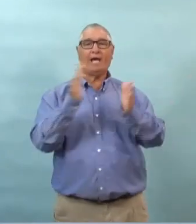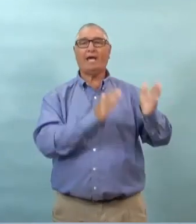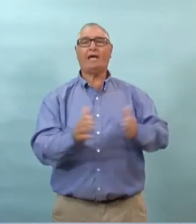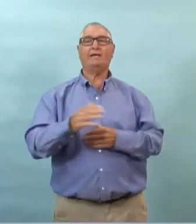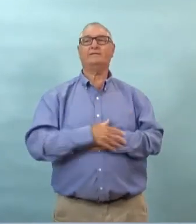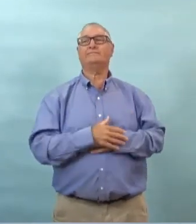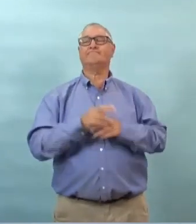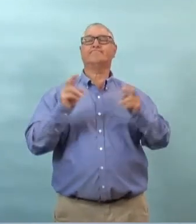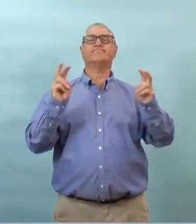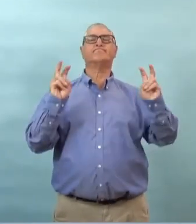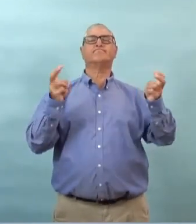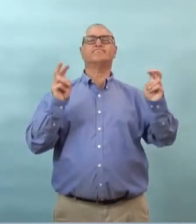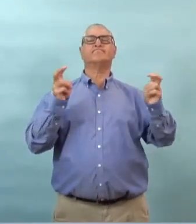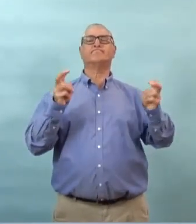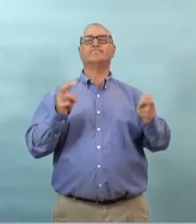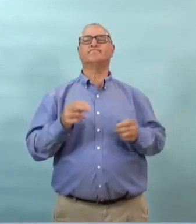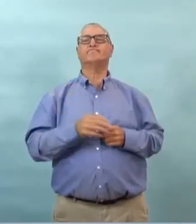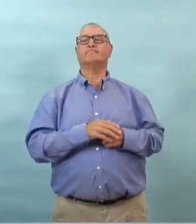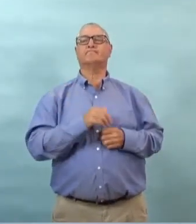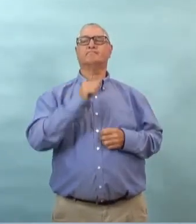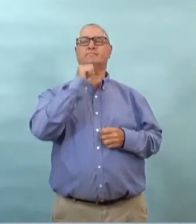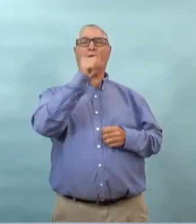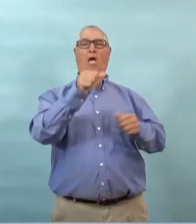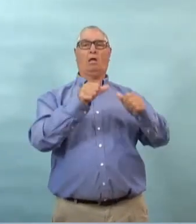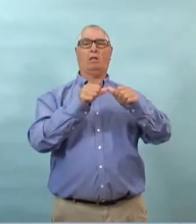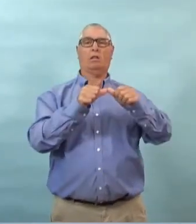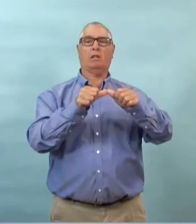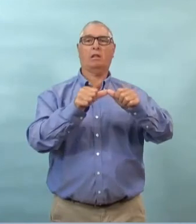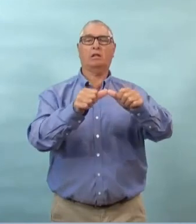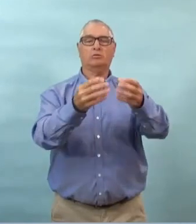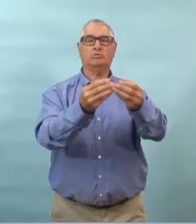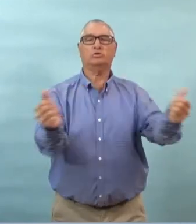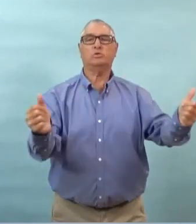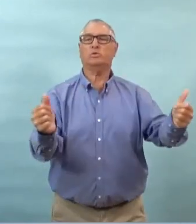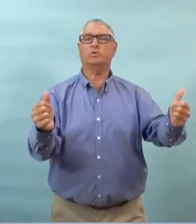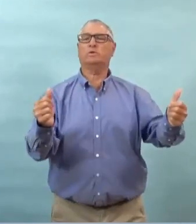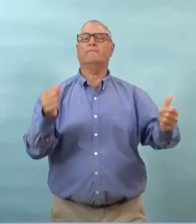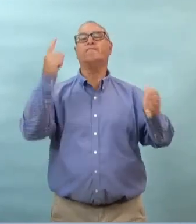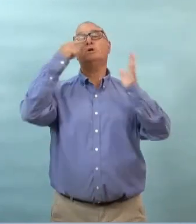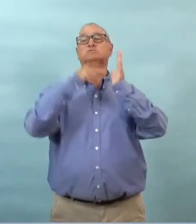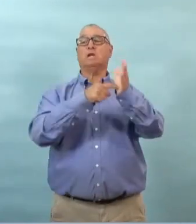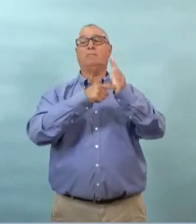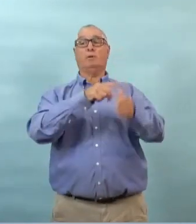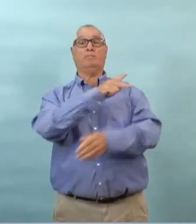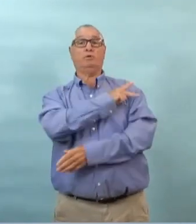pour essayer de créer une solution